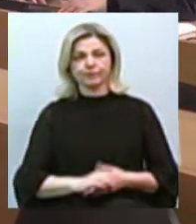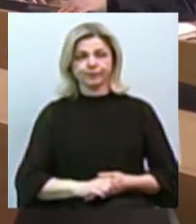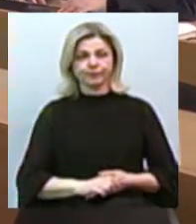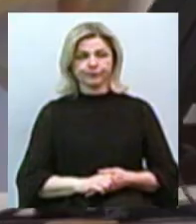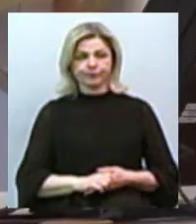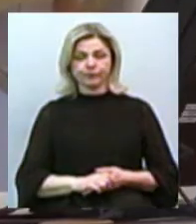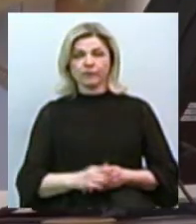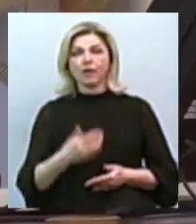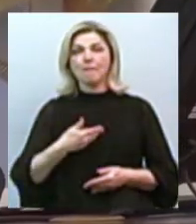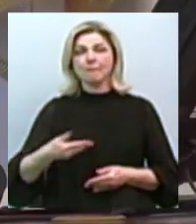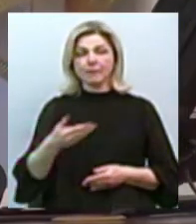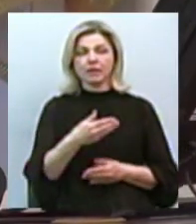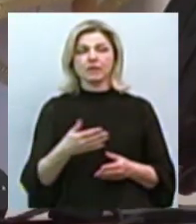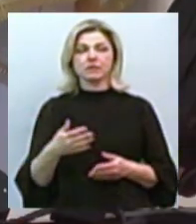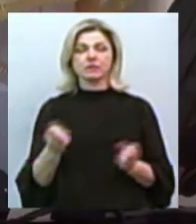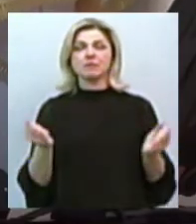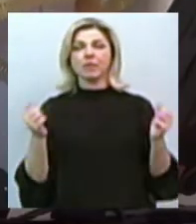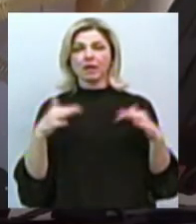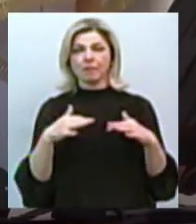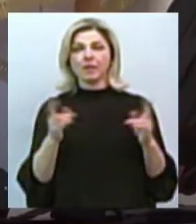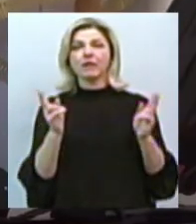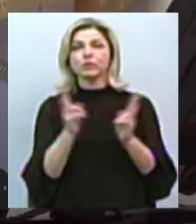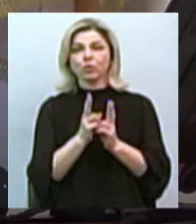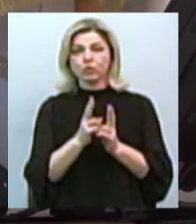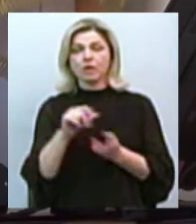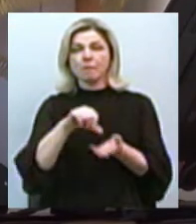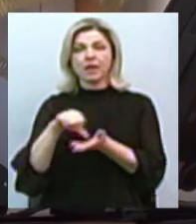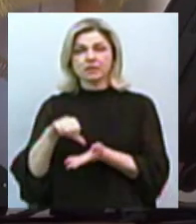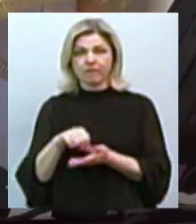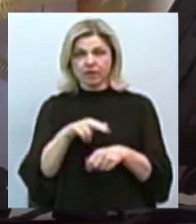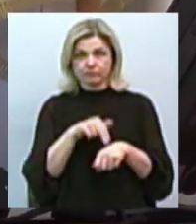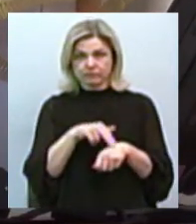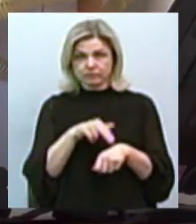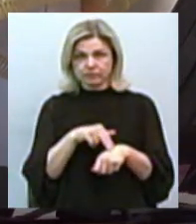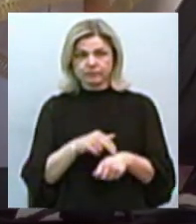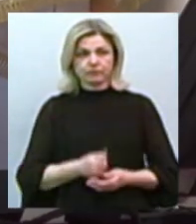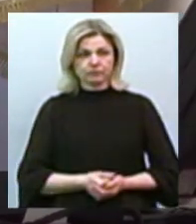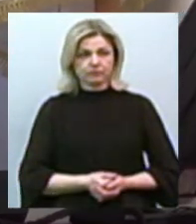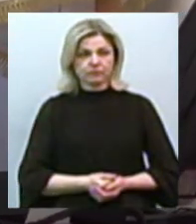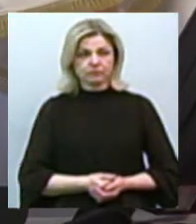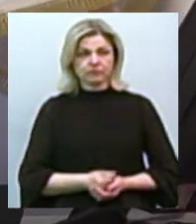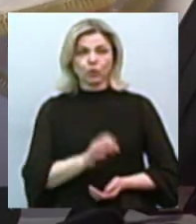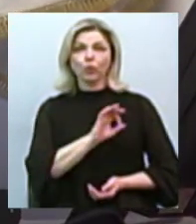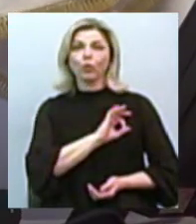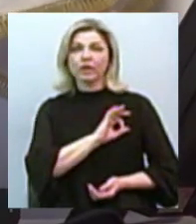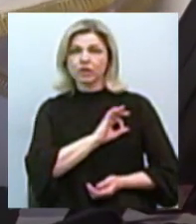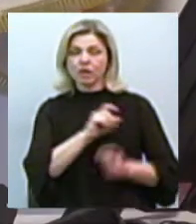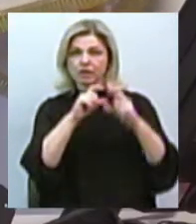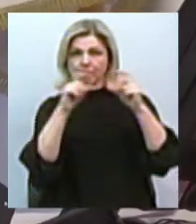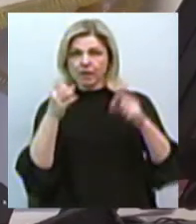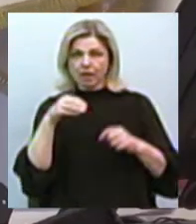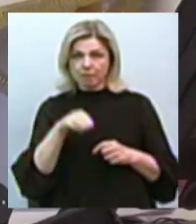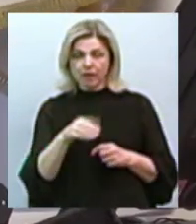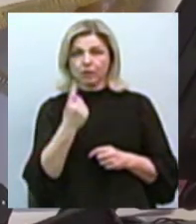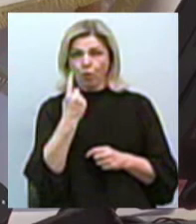зберемо зустріч з представниками правоохоронних органів, з юридичним департаментом, відпрацюємо.